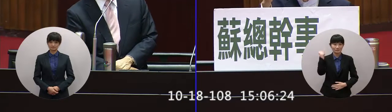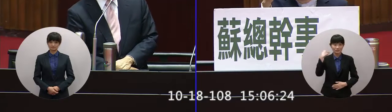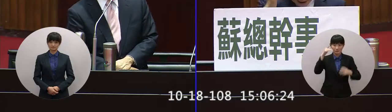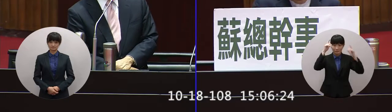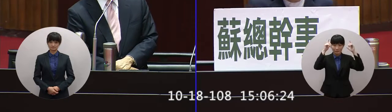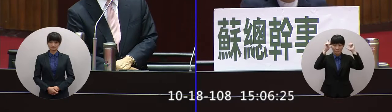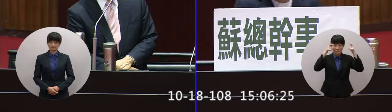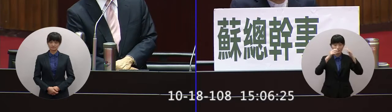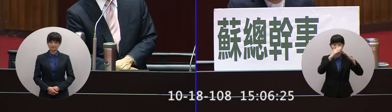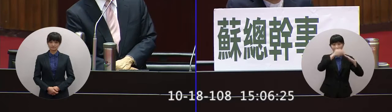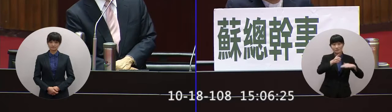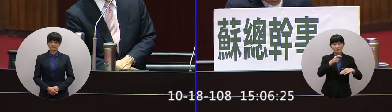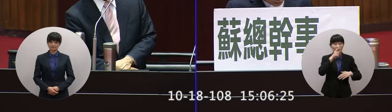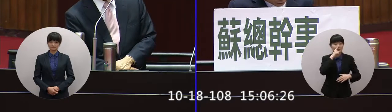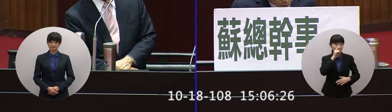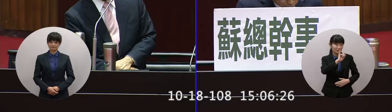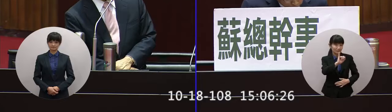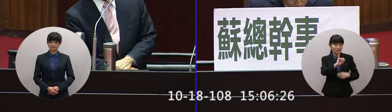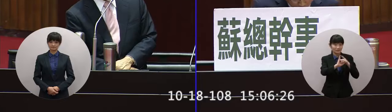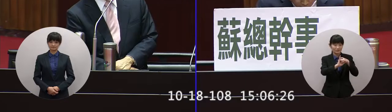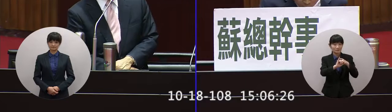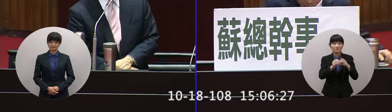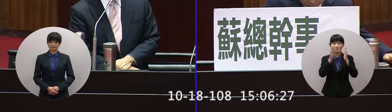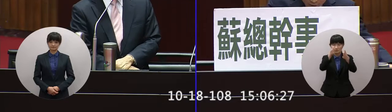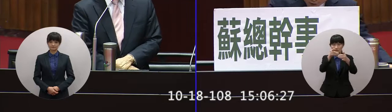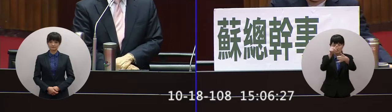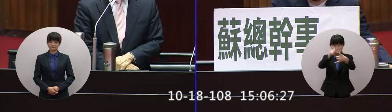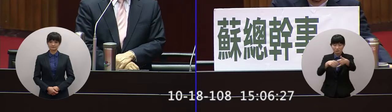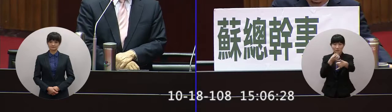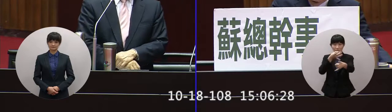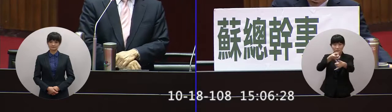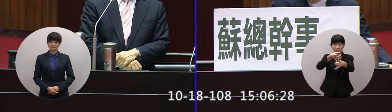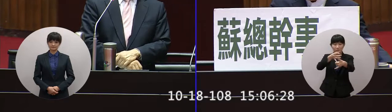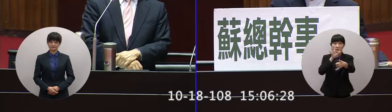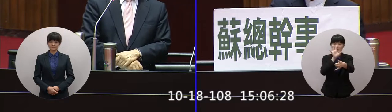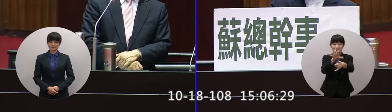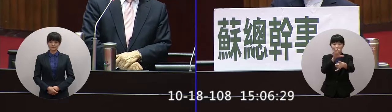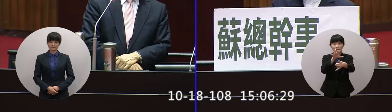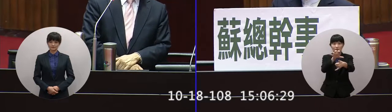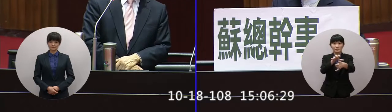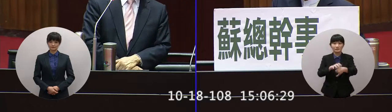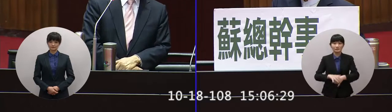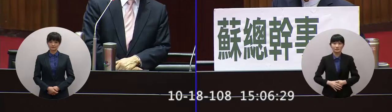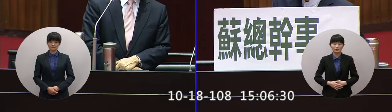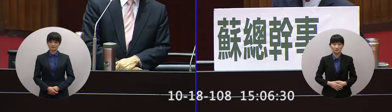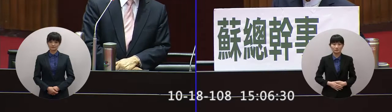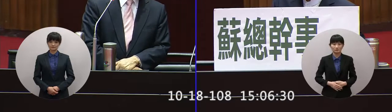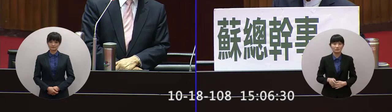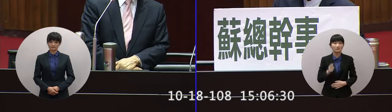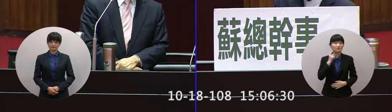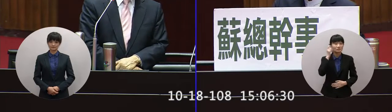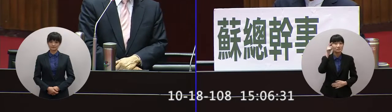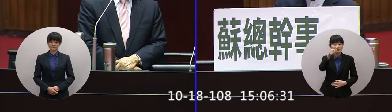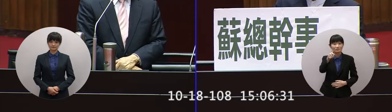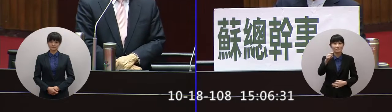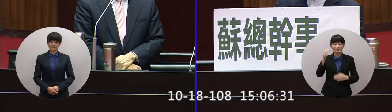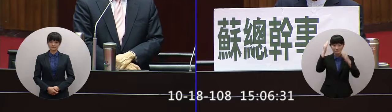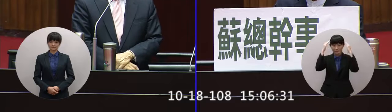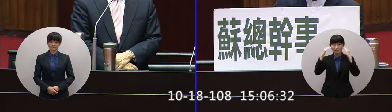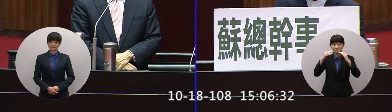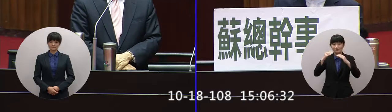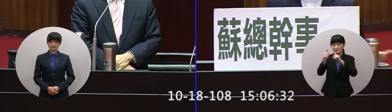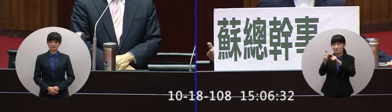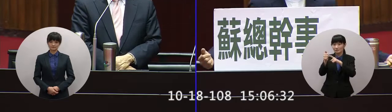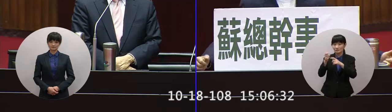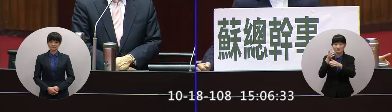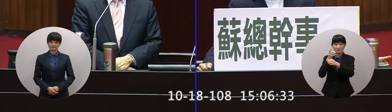給你賣陳曲就說吼韓國瑜神明也敢騙他沒有想到說